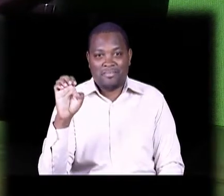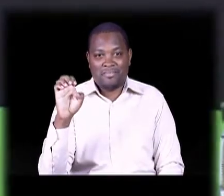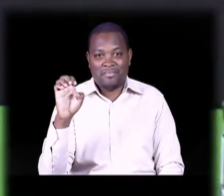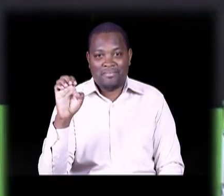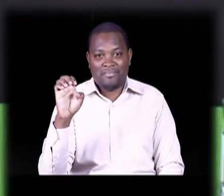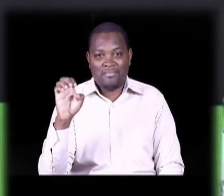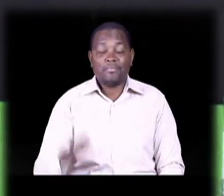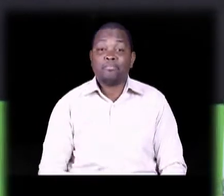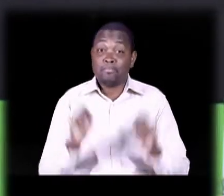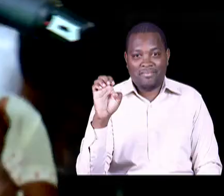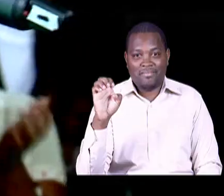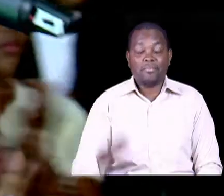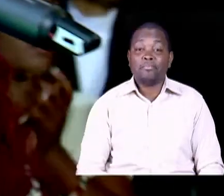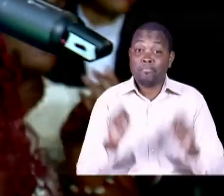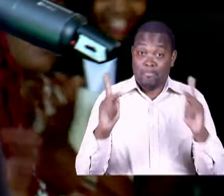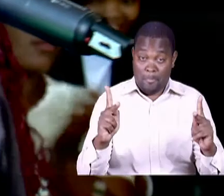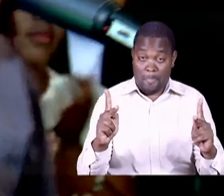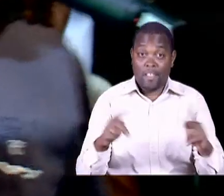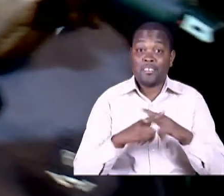Ok saa, so tuanzi